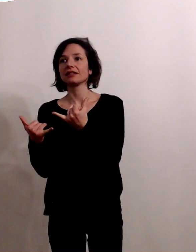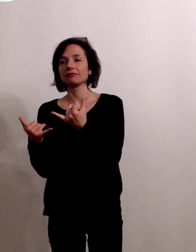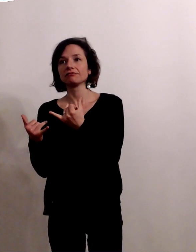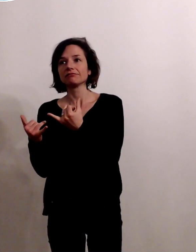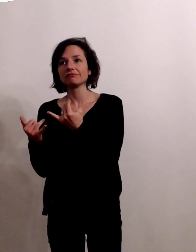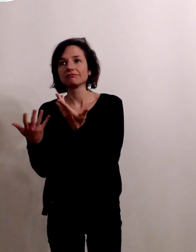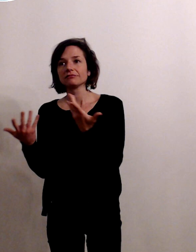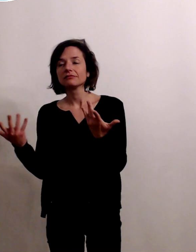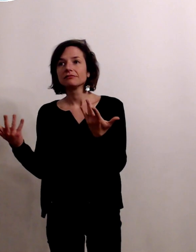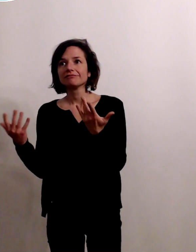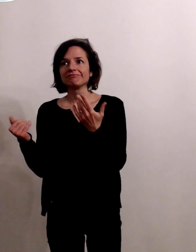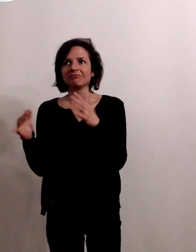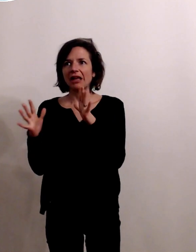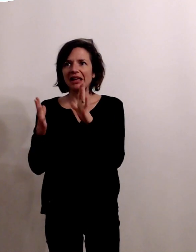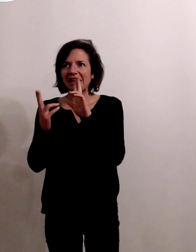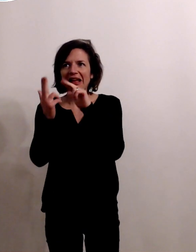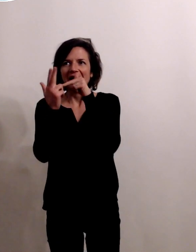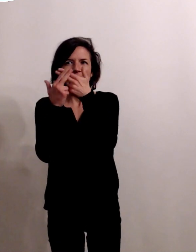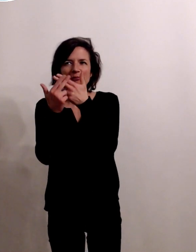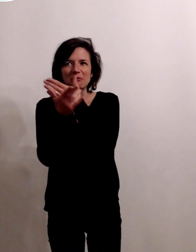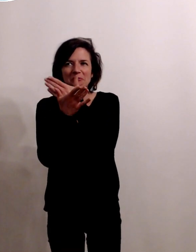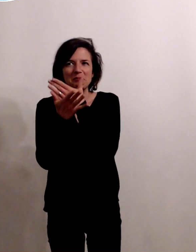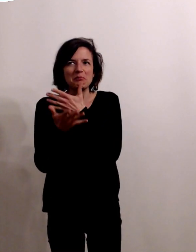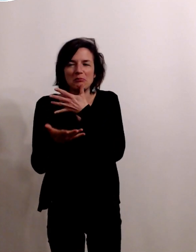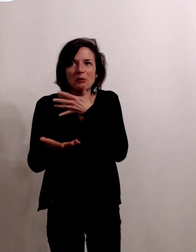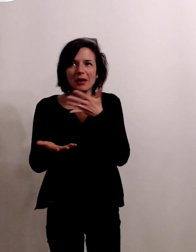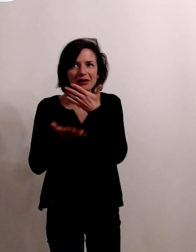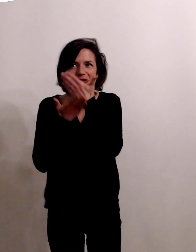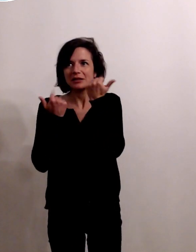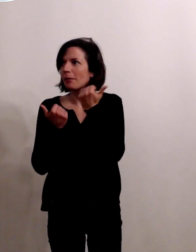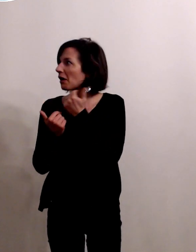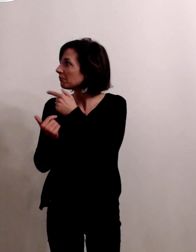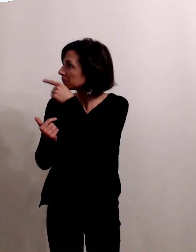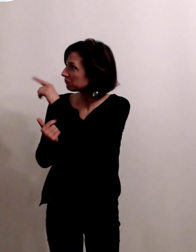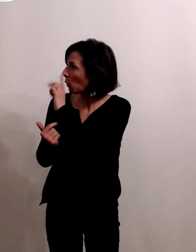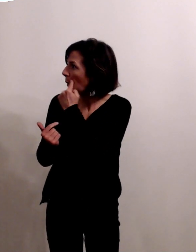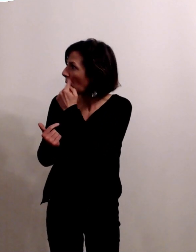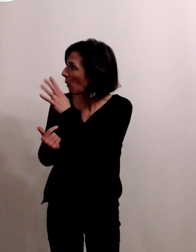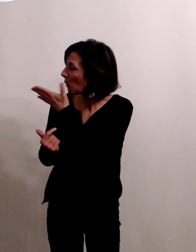je n pas d'éléments de réponse à vous apporter Franck